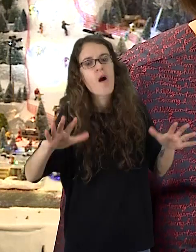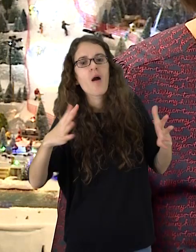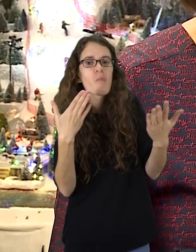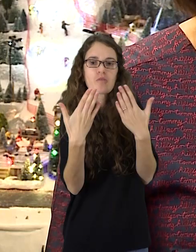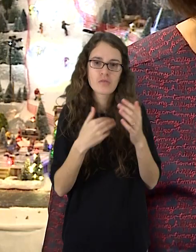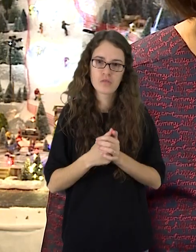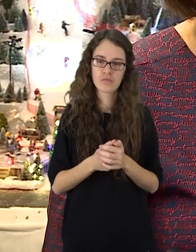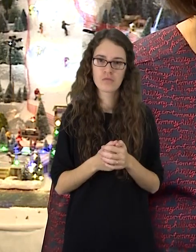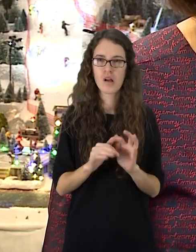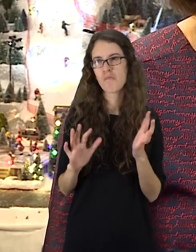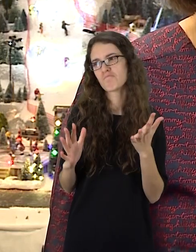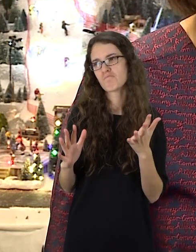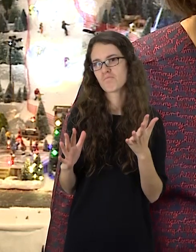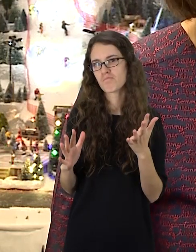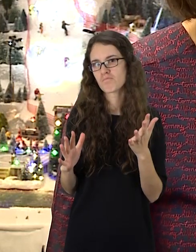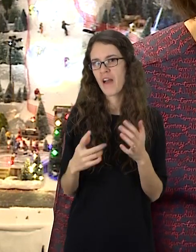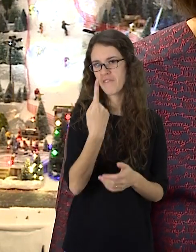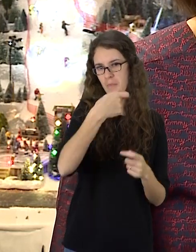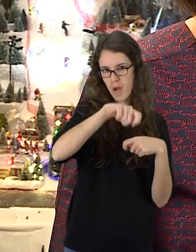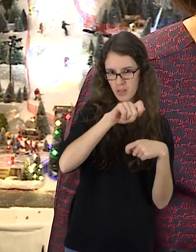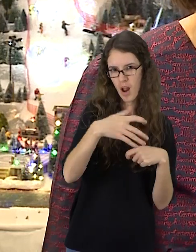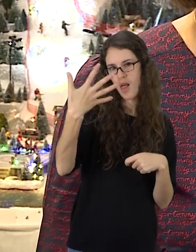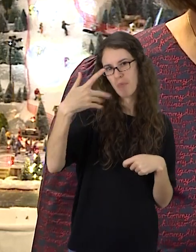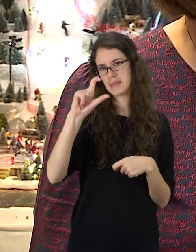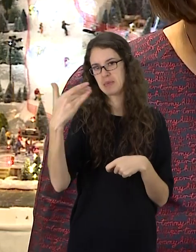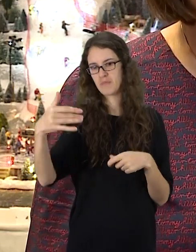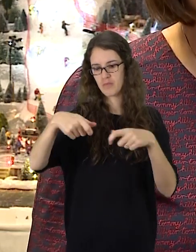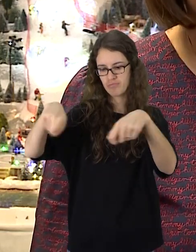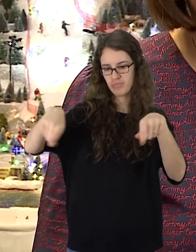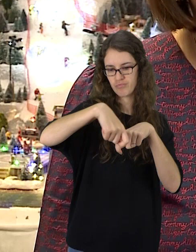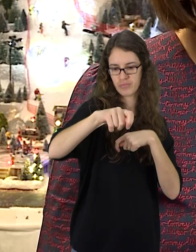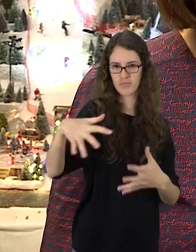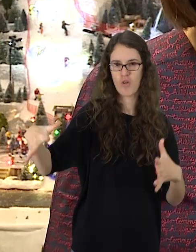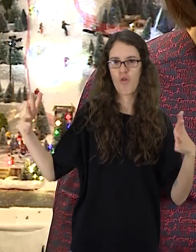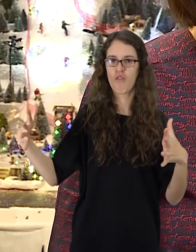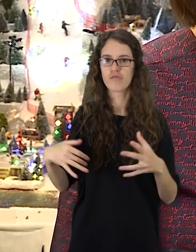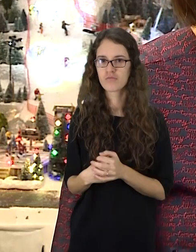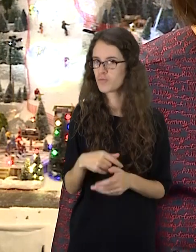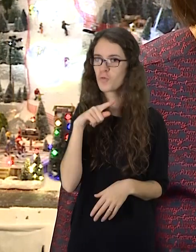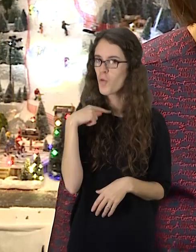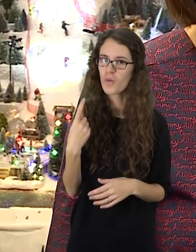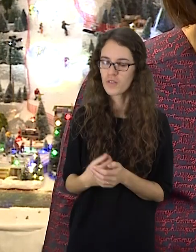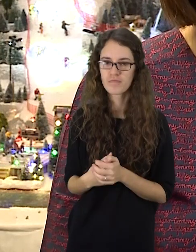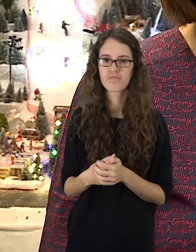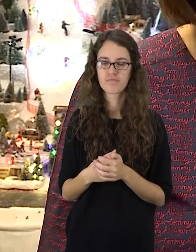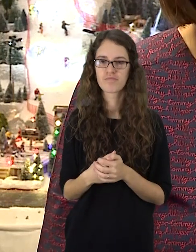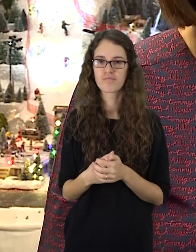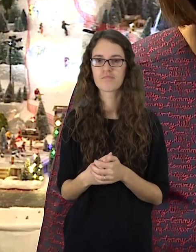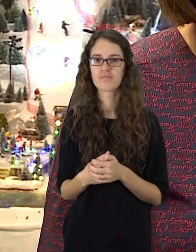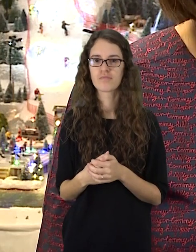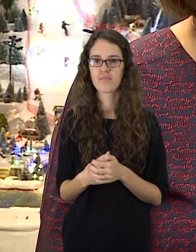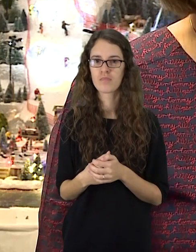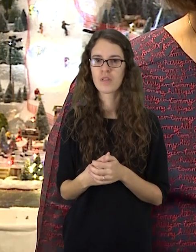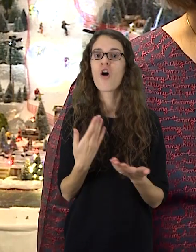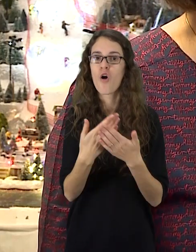Na, sakykime, gal 50 centimetrų ant metrų tokios dėžės. Daug. Daug. Daug.